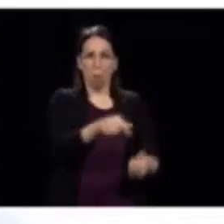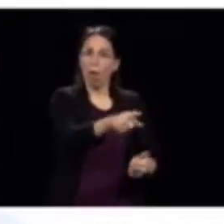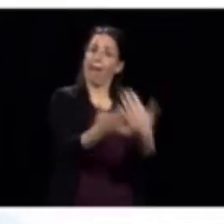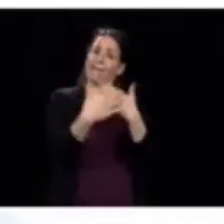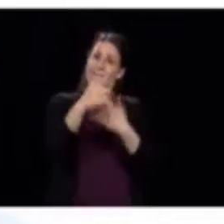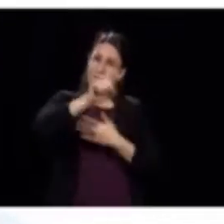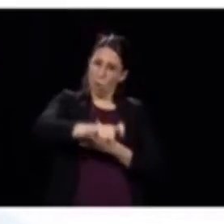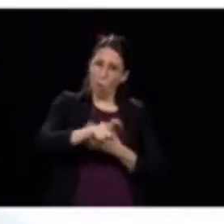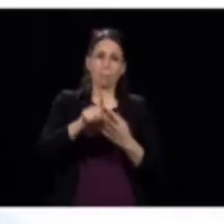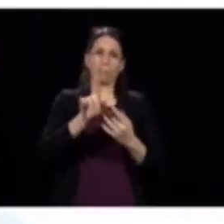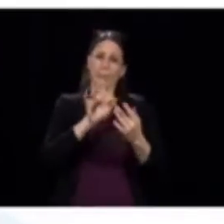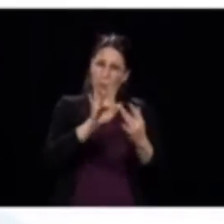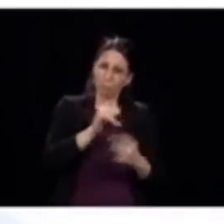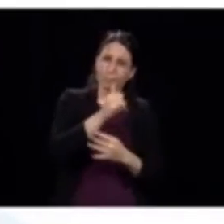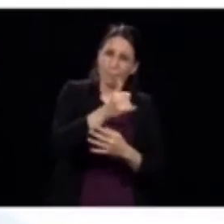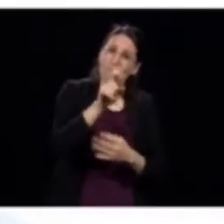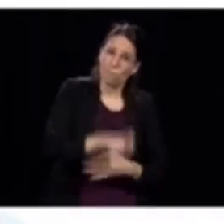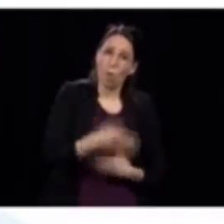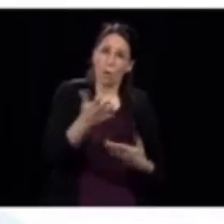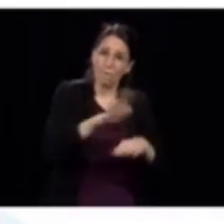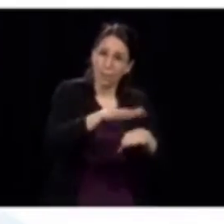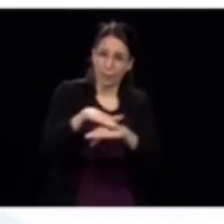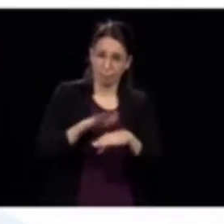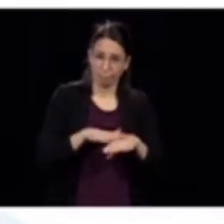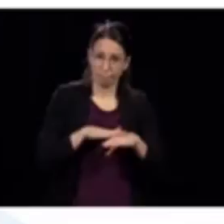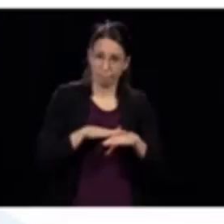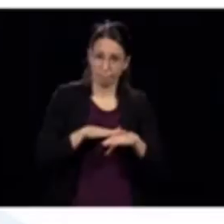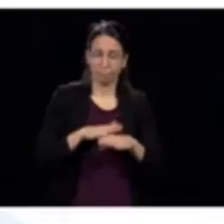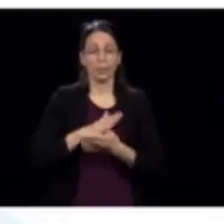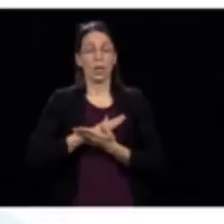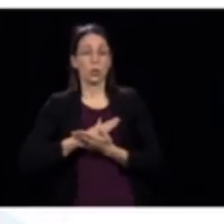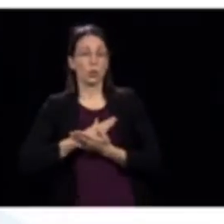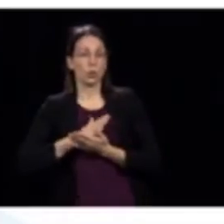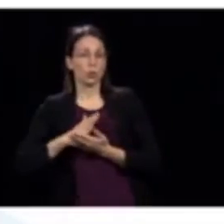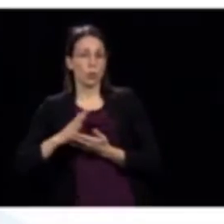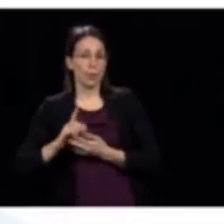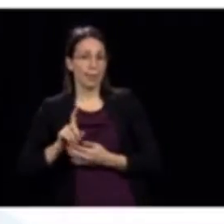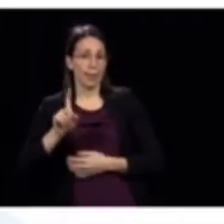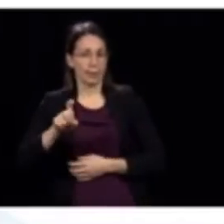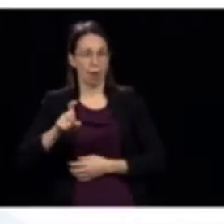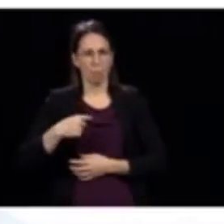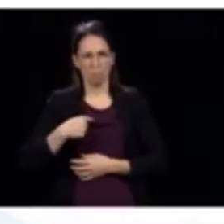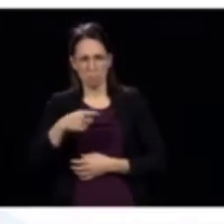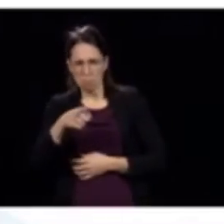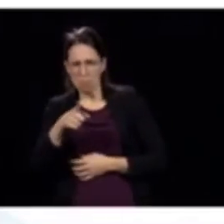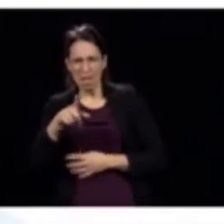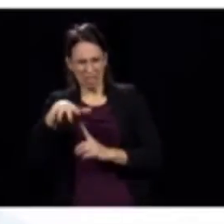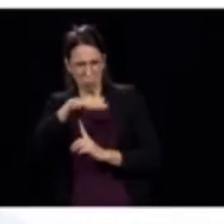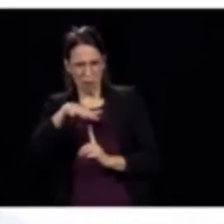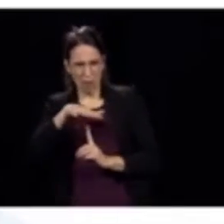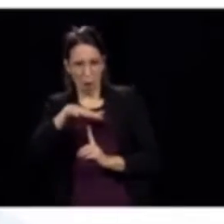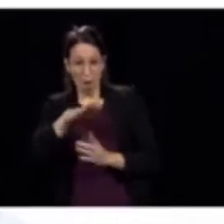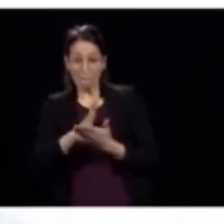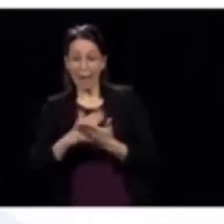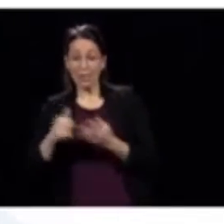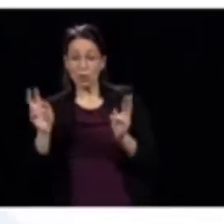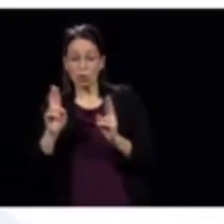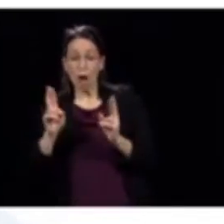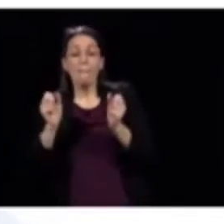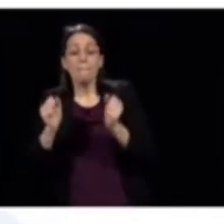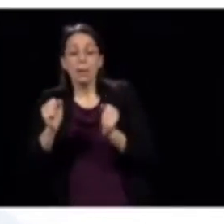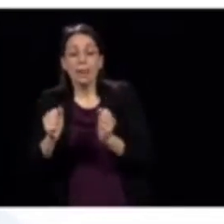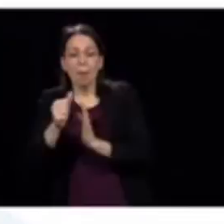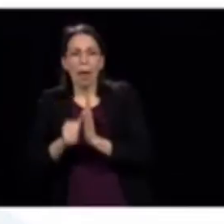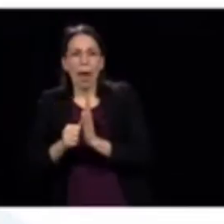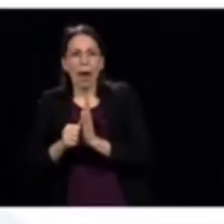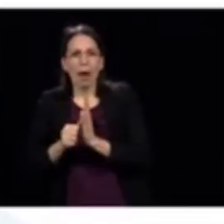Mais est-ce que vous êtes en train de me dire qu'il y a des cas qui étaient considérés comme étant semi-urgents, donc qu'il fallait opérer,